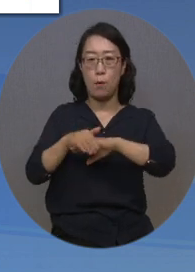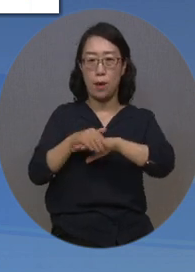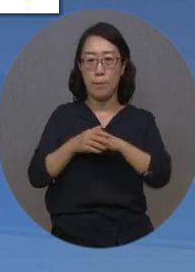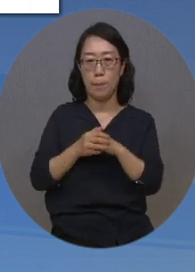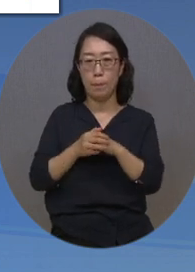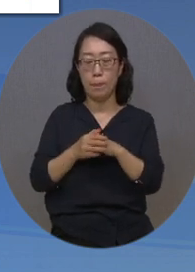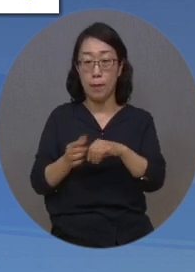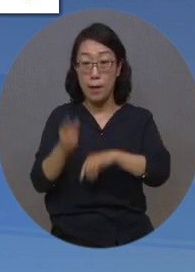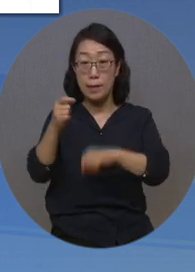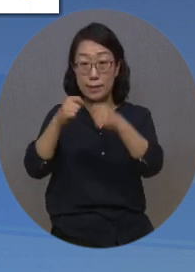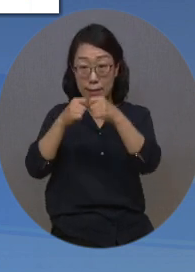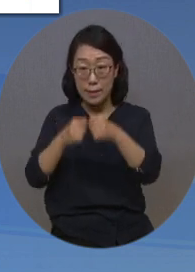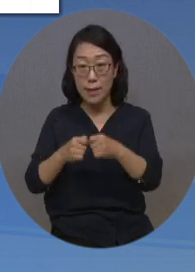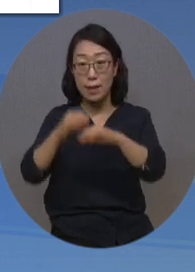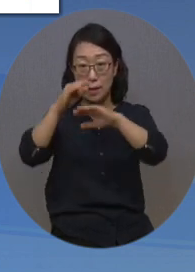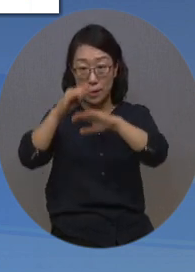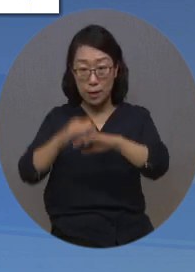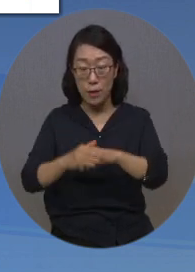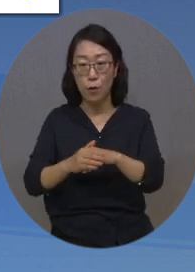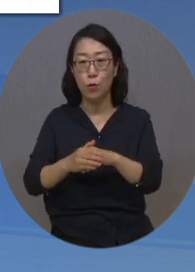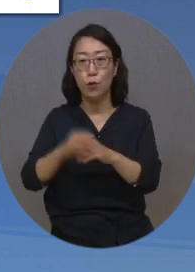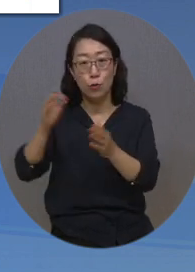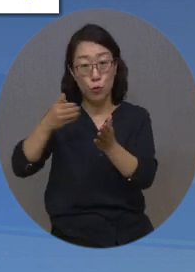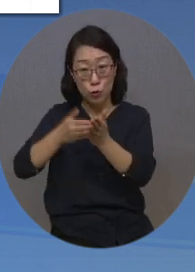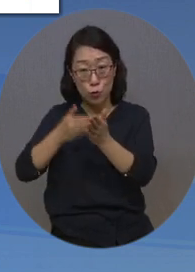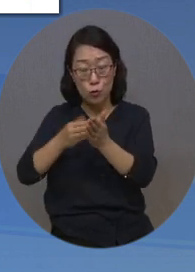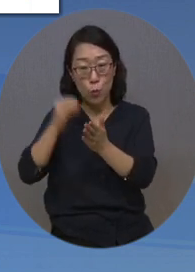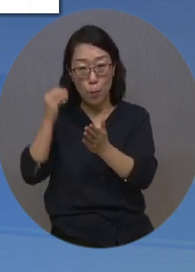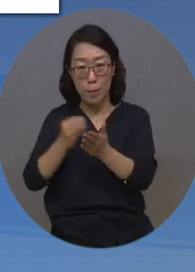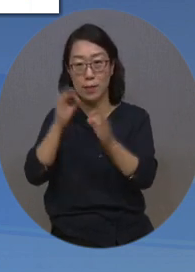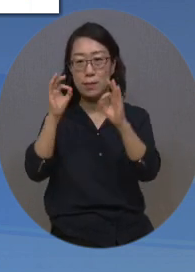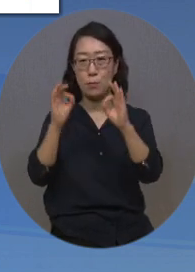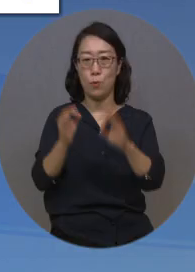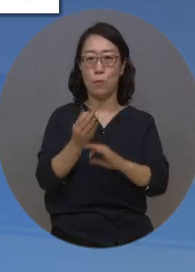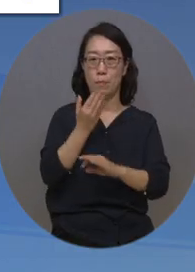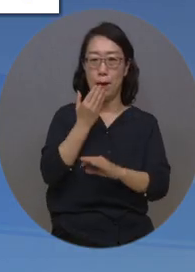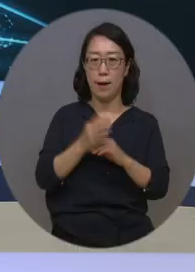이 밖의 자세한 사항은 웰피어뉴스 홈페이지에서 확인할 수 있습니다.